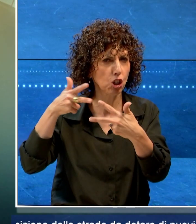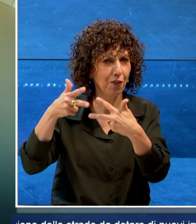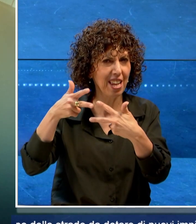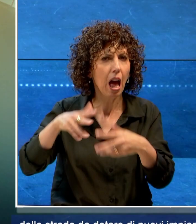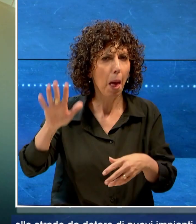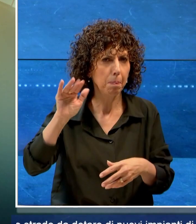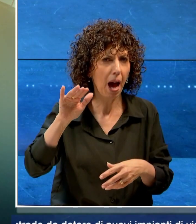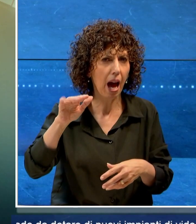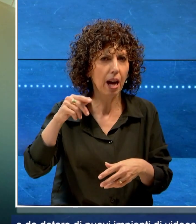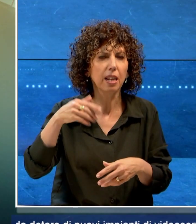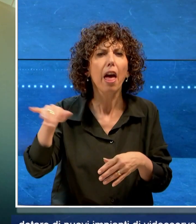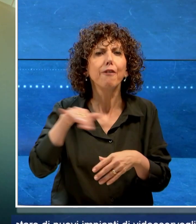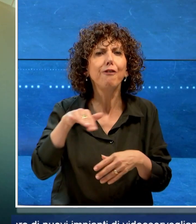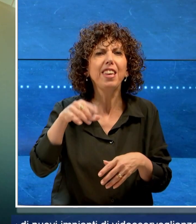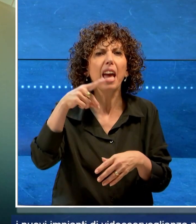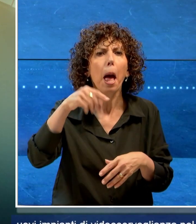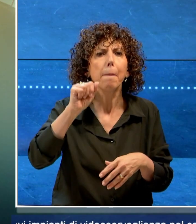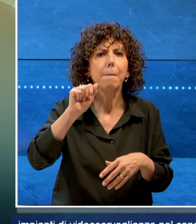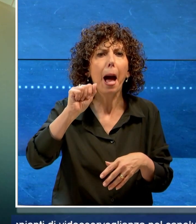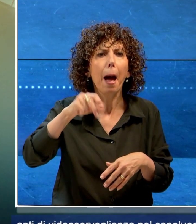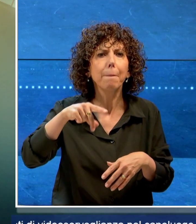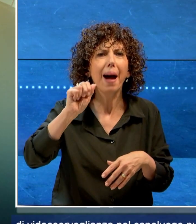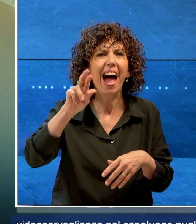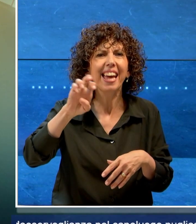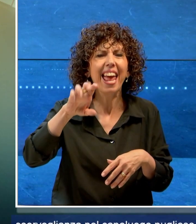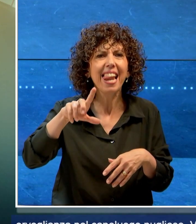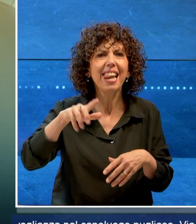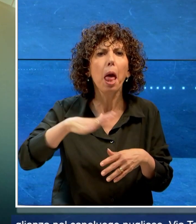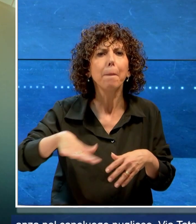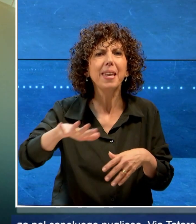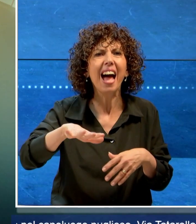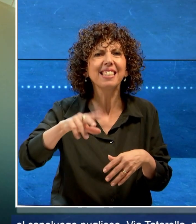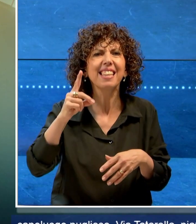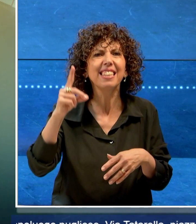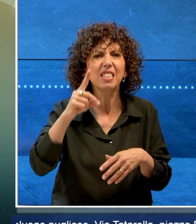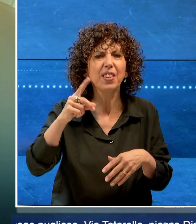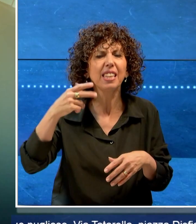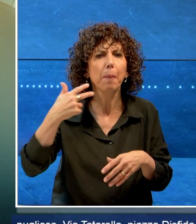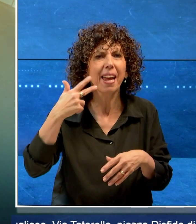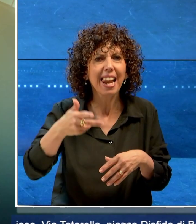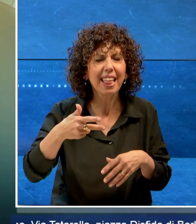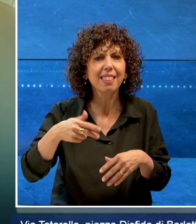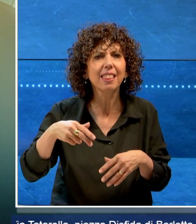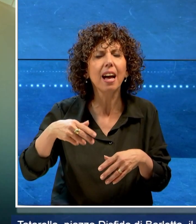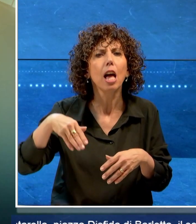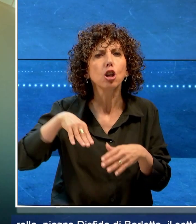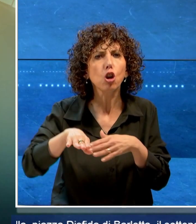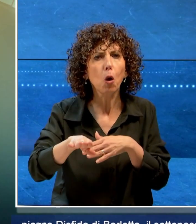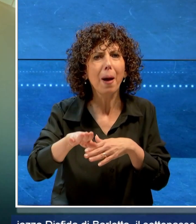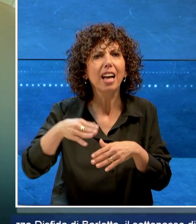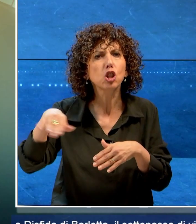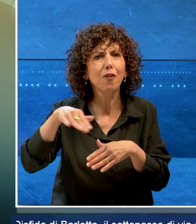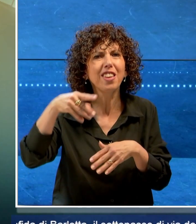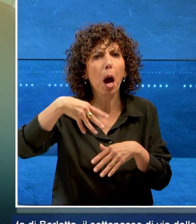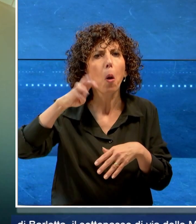a Bari. Si tratta di via Tatarelle, piazza di sfida di Barletta, il sottopasso di via delle Murge e ancora